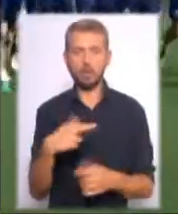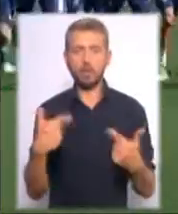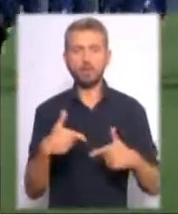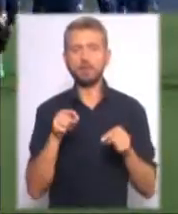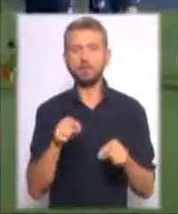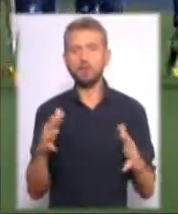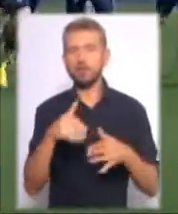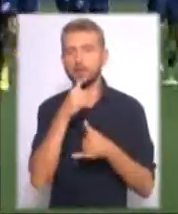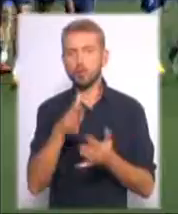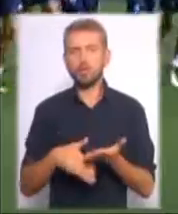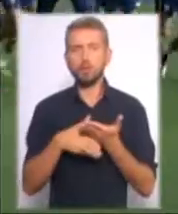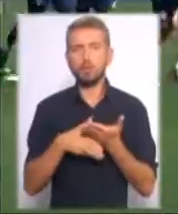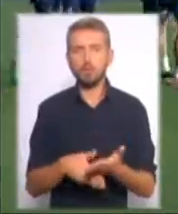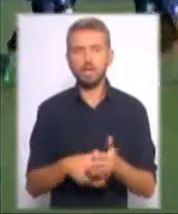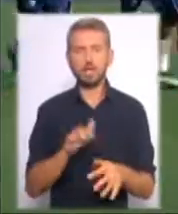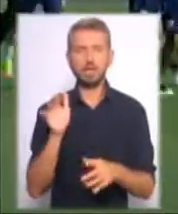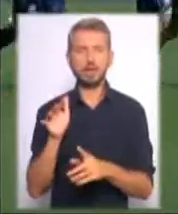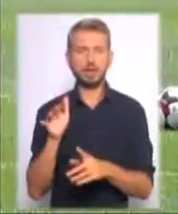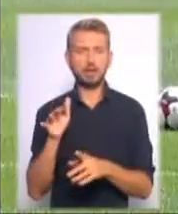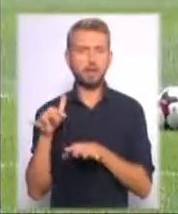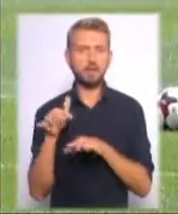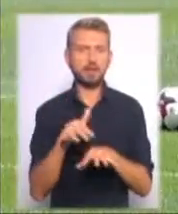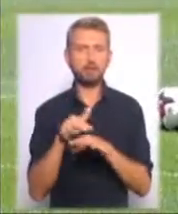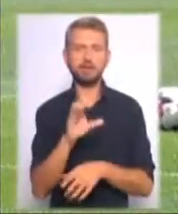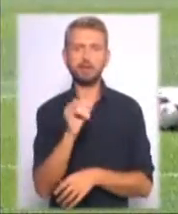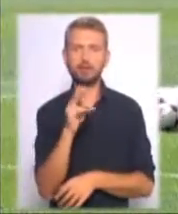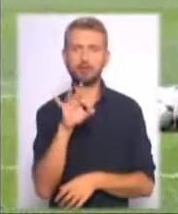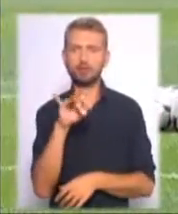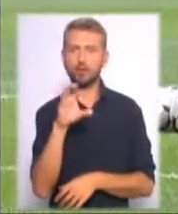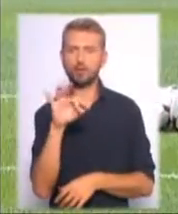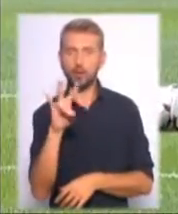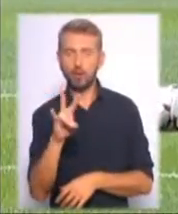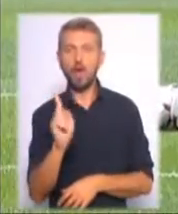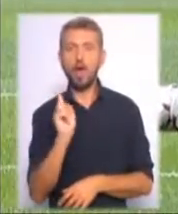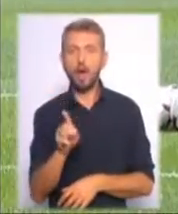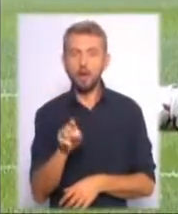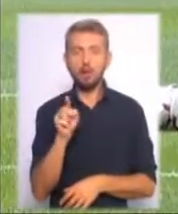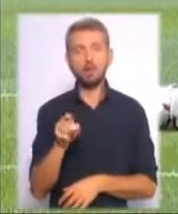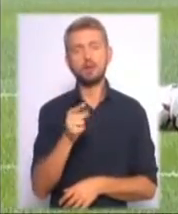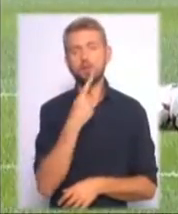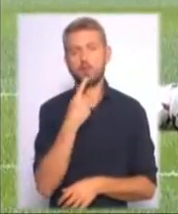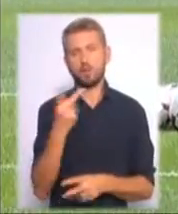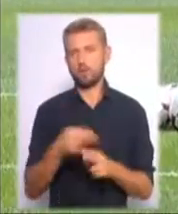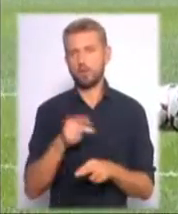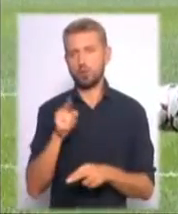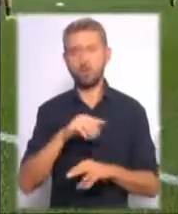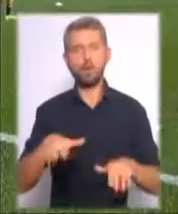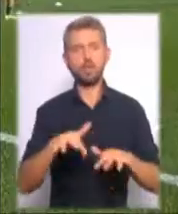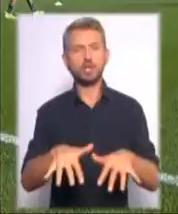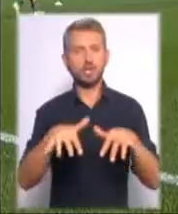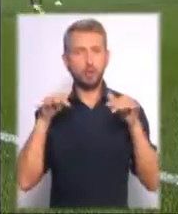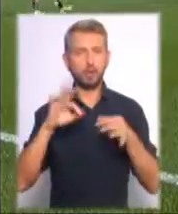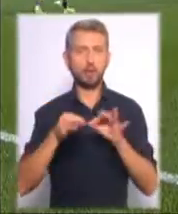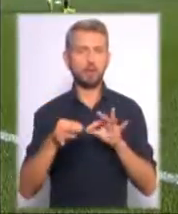зможе допомогти своїм партнерам нападаючий колбейн Сікторсон. Але вони спробують впоратися і без нього. Порожні трибуни Олімпійського